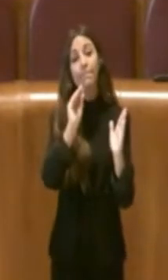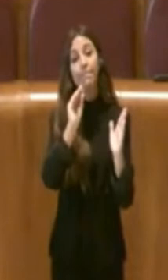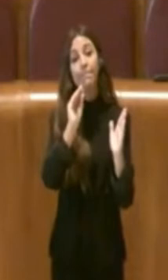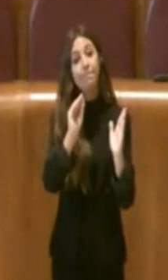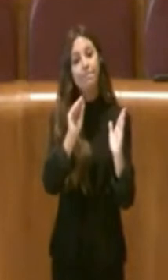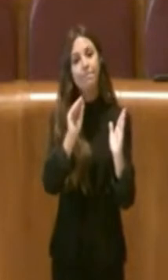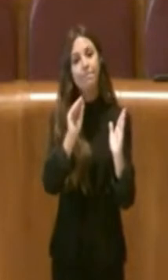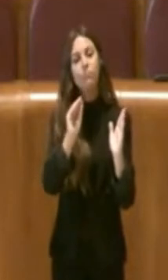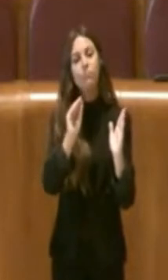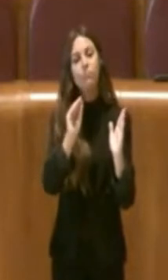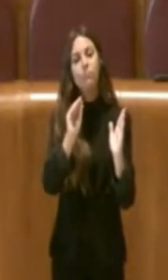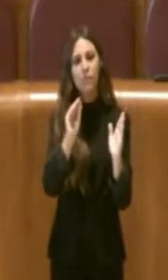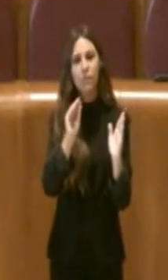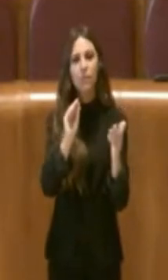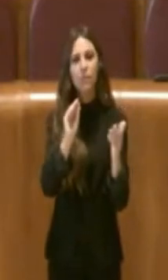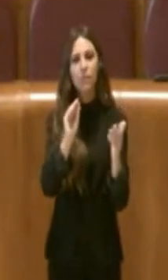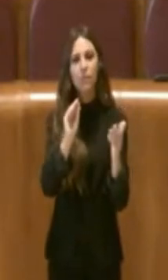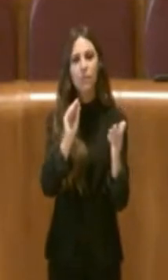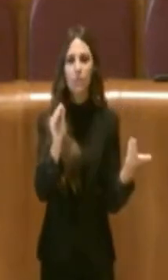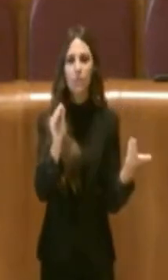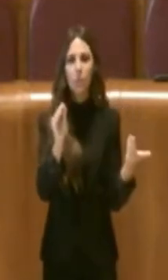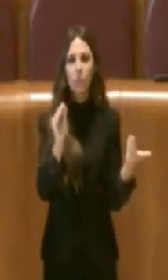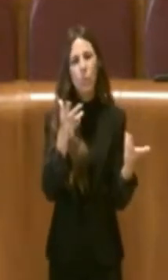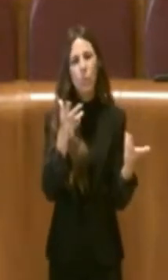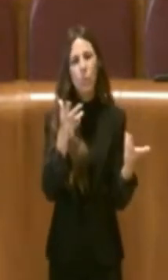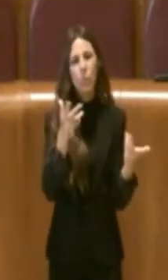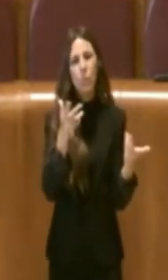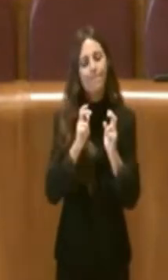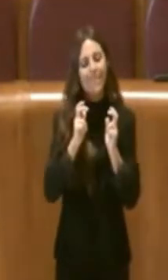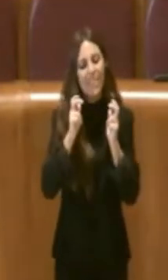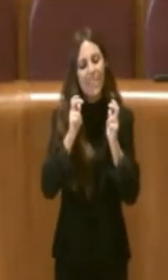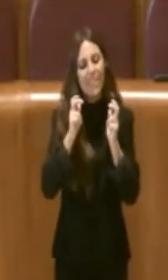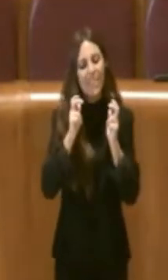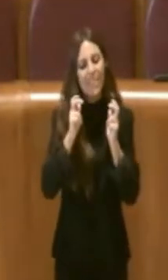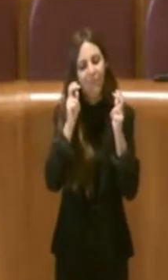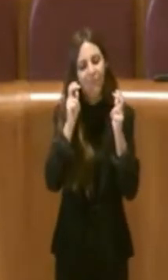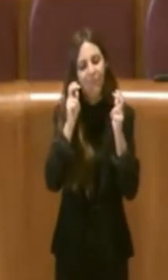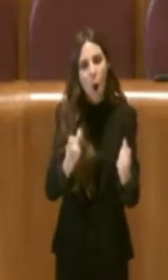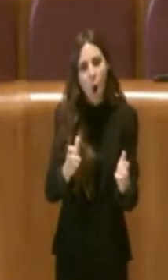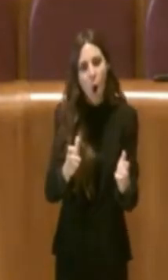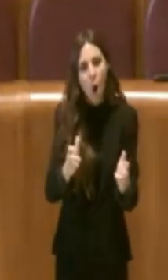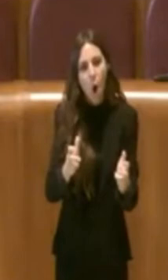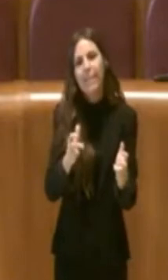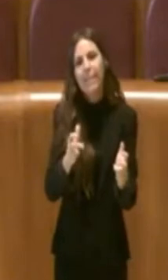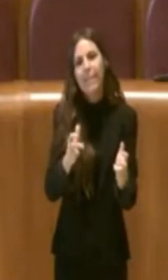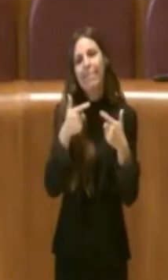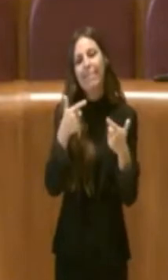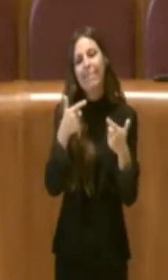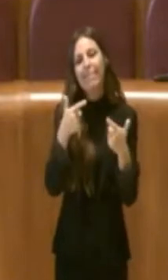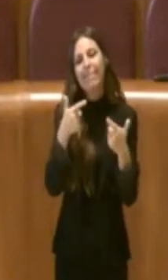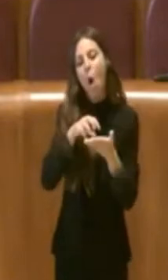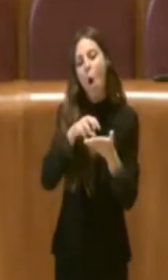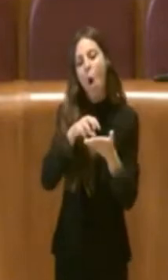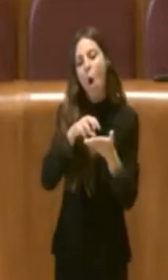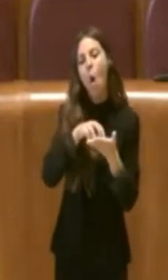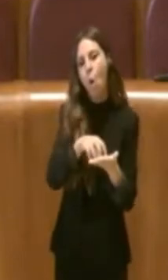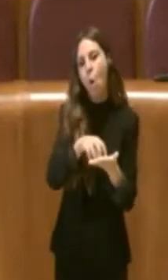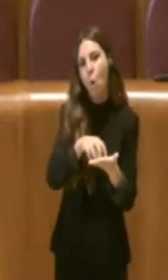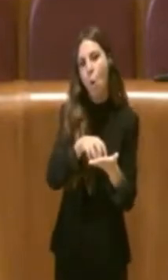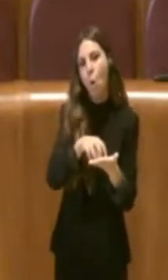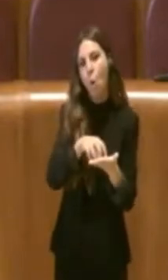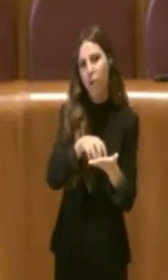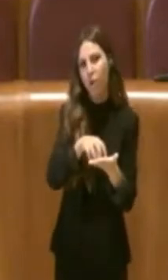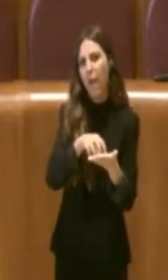sia uno sforzo,'attività per in qualche modo contribuire ad aiutare a mitigare queste sofferenze